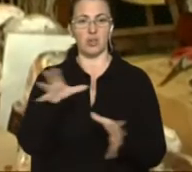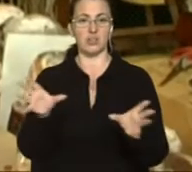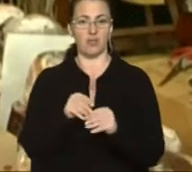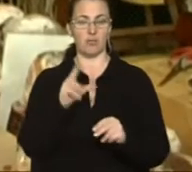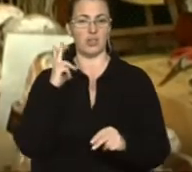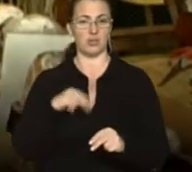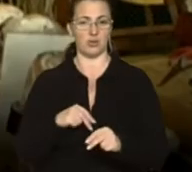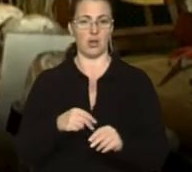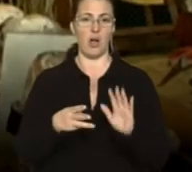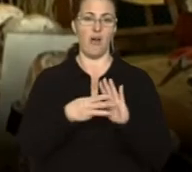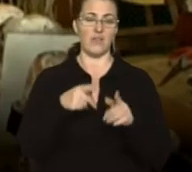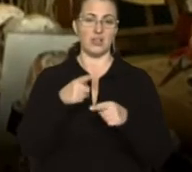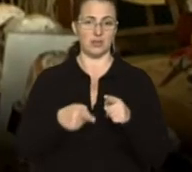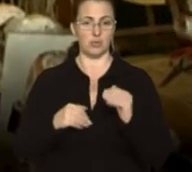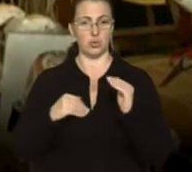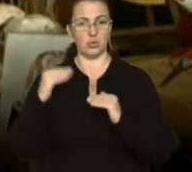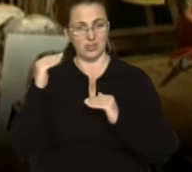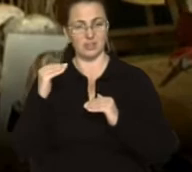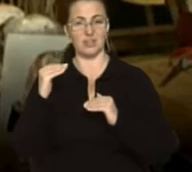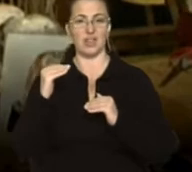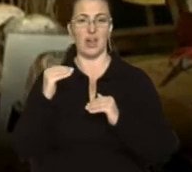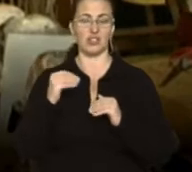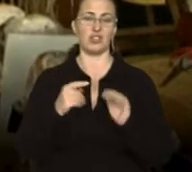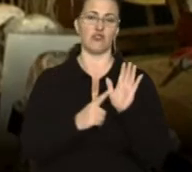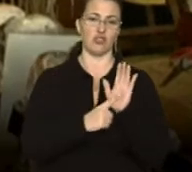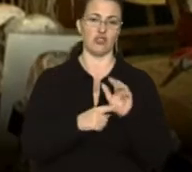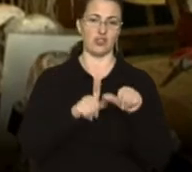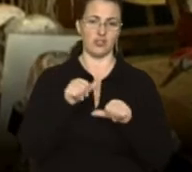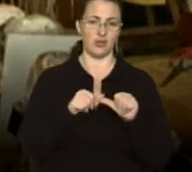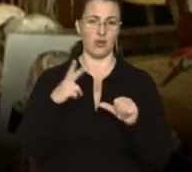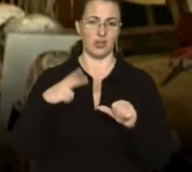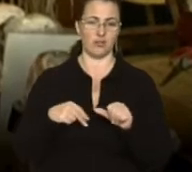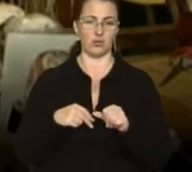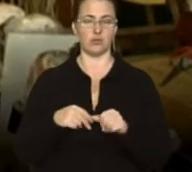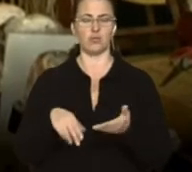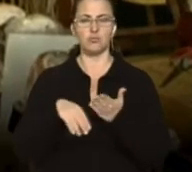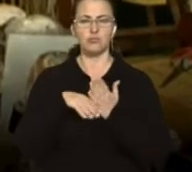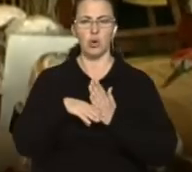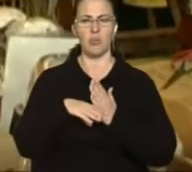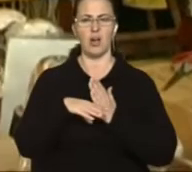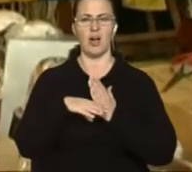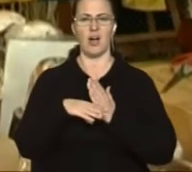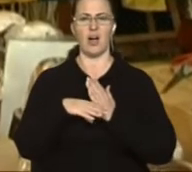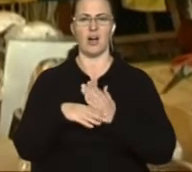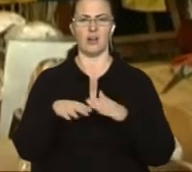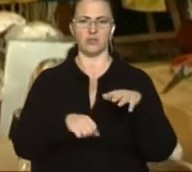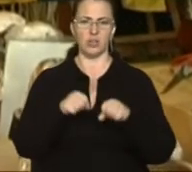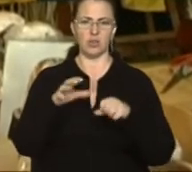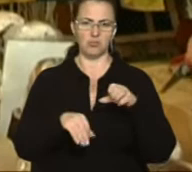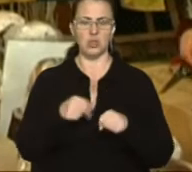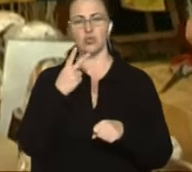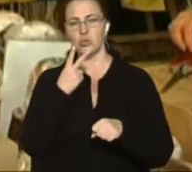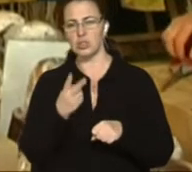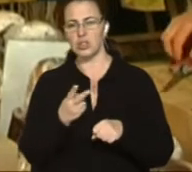половиною найстарші, і потім ще є до ринка, які шість, то вони мені допомагають, все вимішують, викладають, заглядають, чи ще не